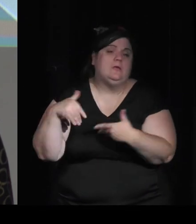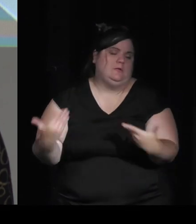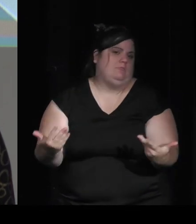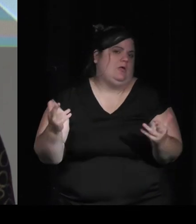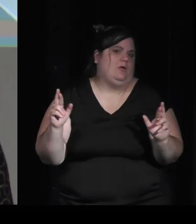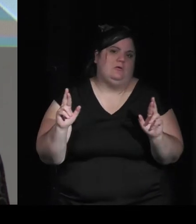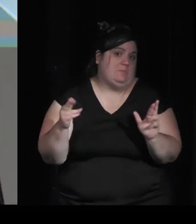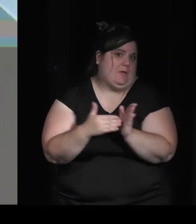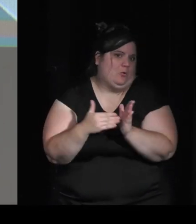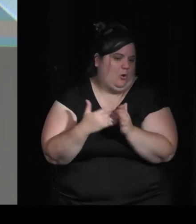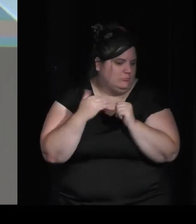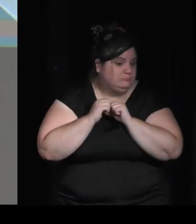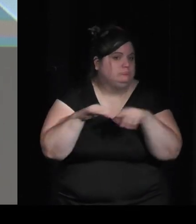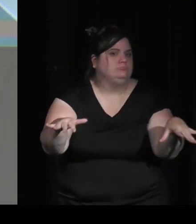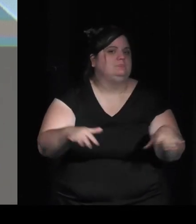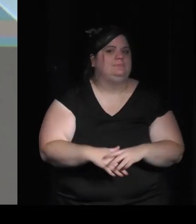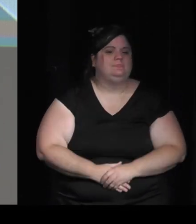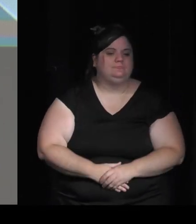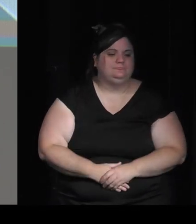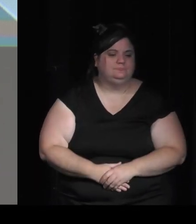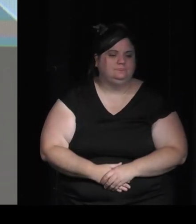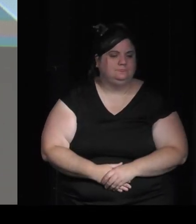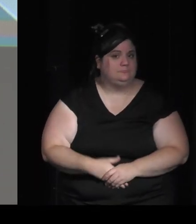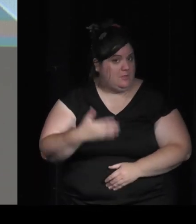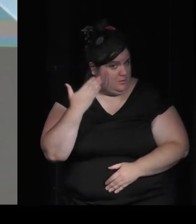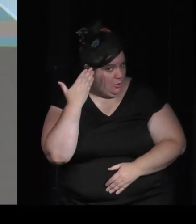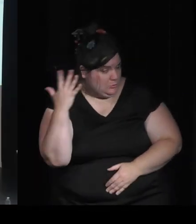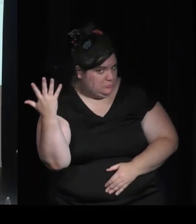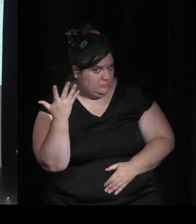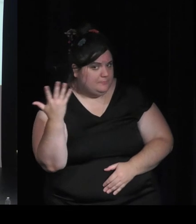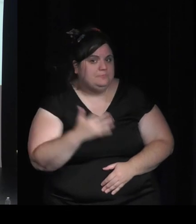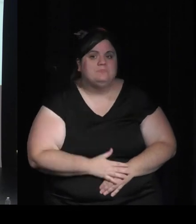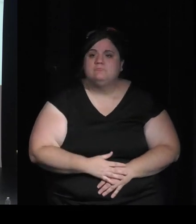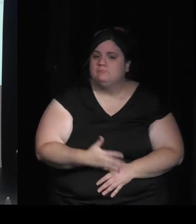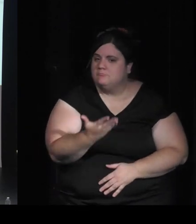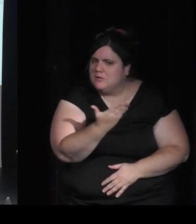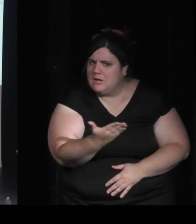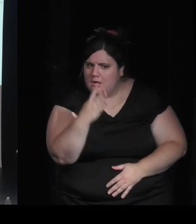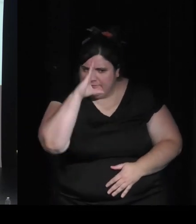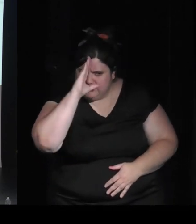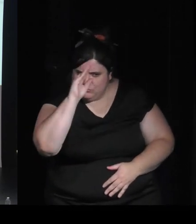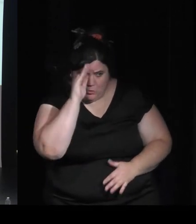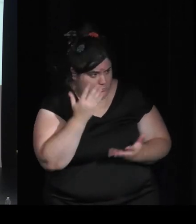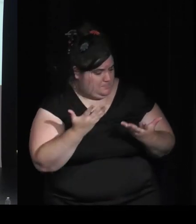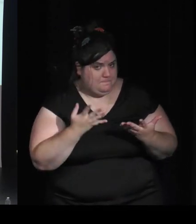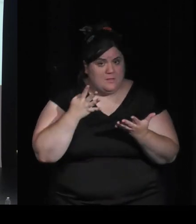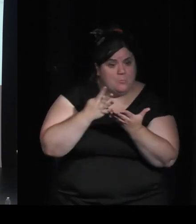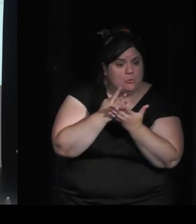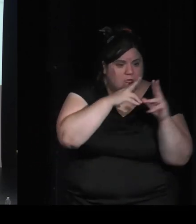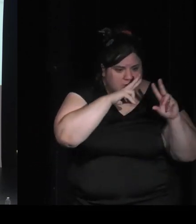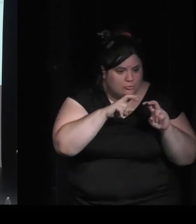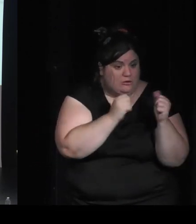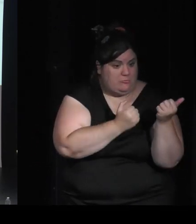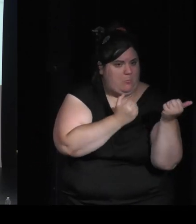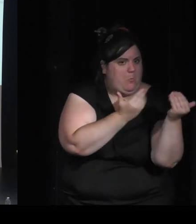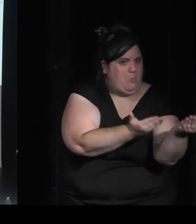un deuxième levier que nous avons c'est des projets de recherche que nous proposons aux étudiants des projets de recherche qui peuvent venir de nos partenaires